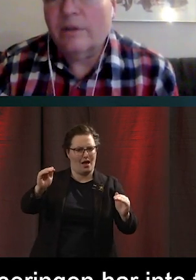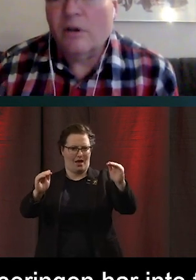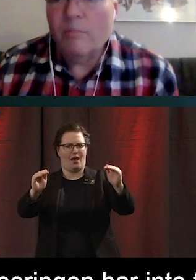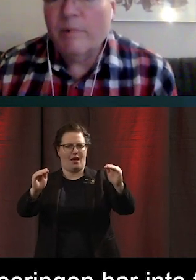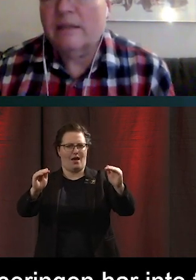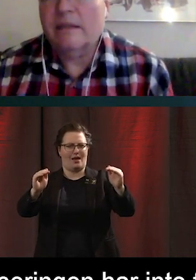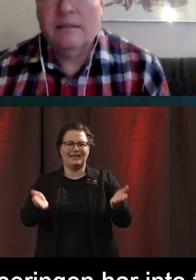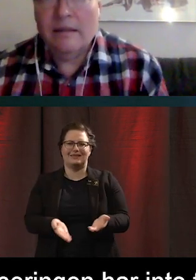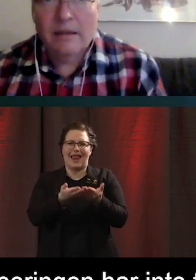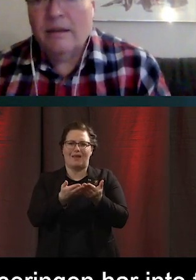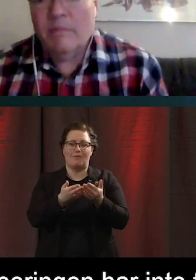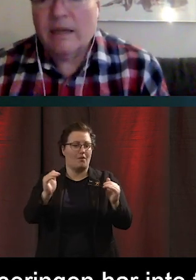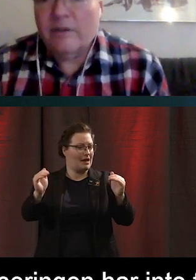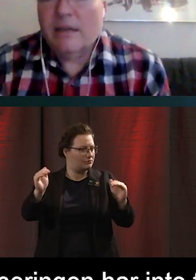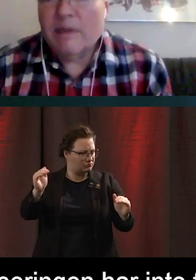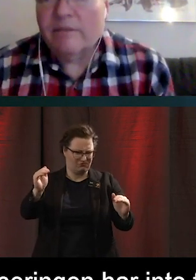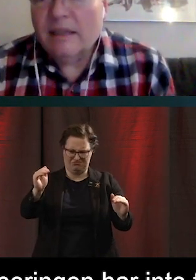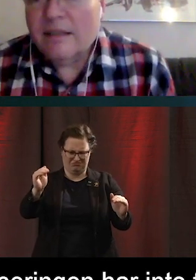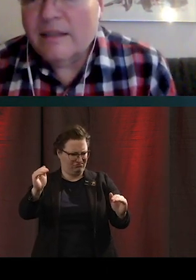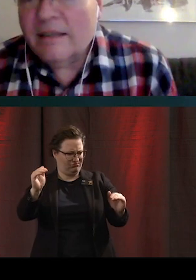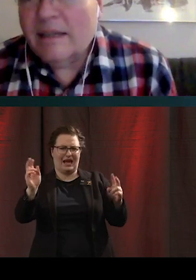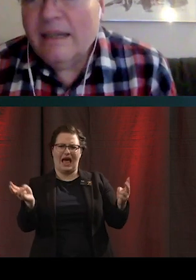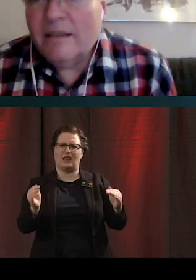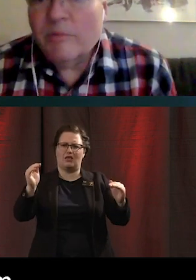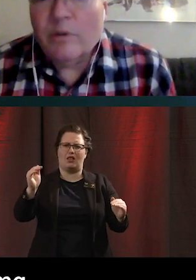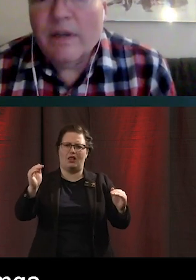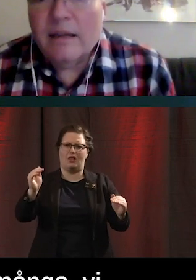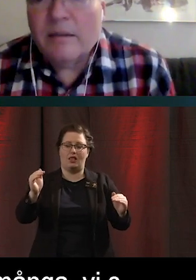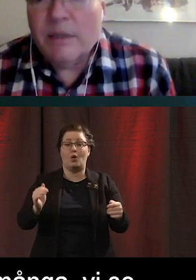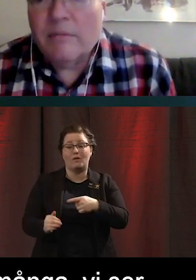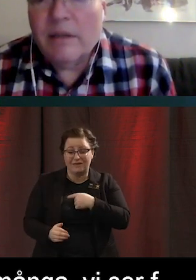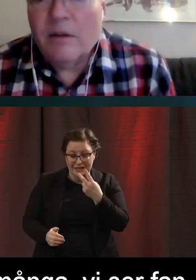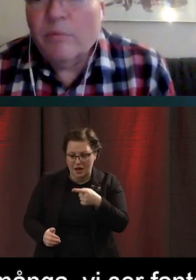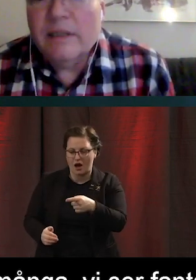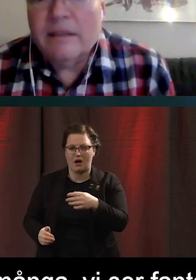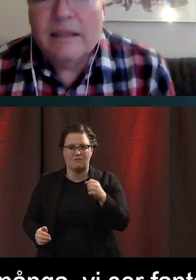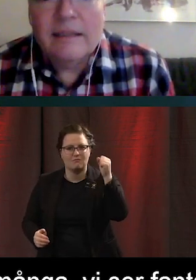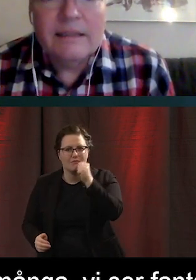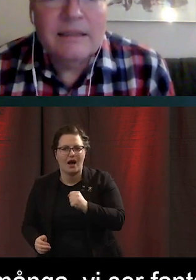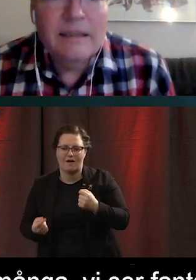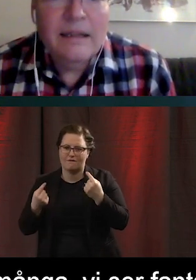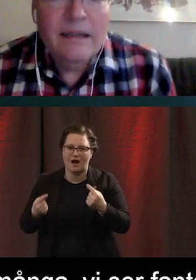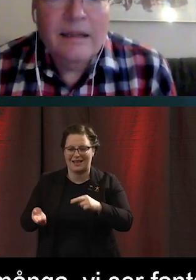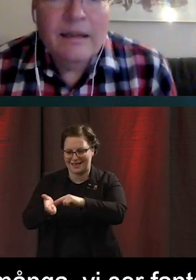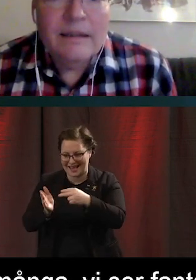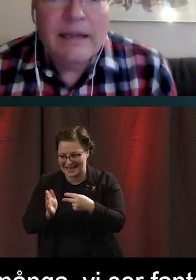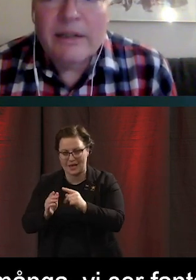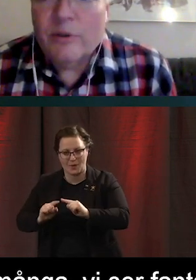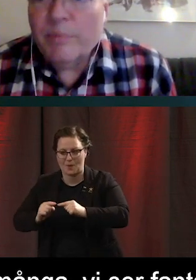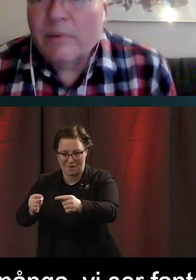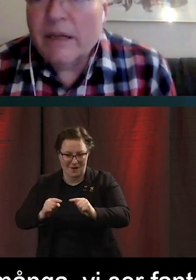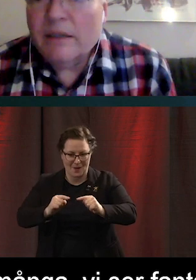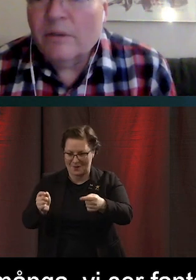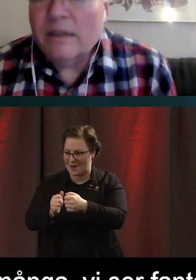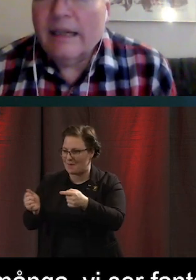teknik. det kommer en massa. Man kan ju se en massa fantastisk teknik som utvecklas. Men den kommer inte riktigt. Den här